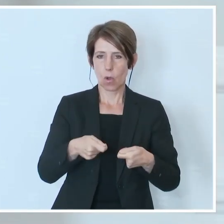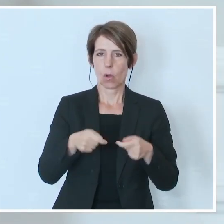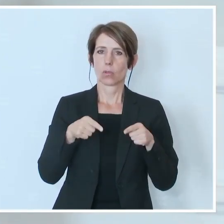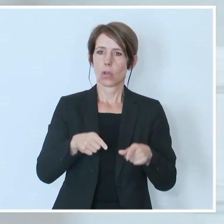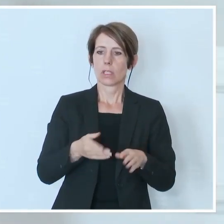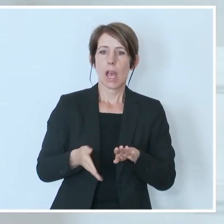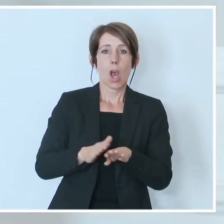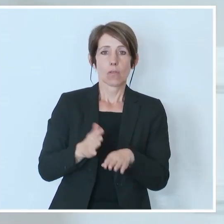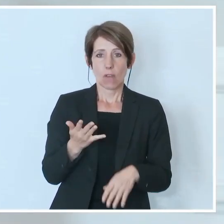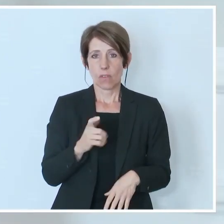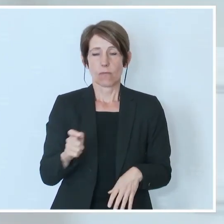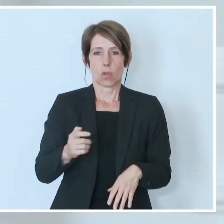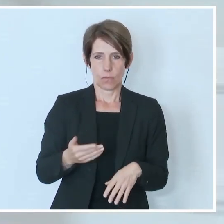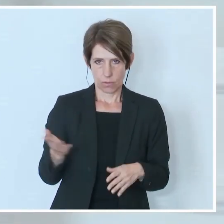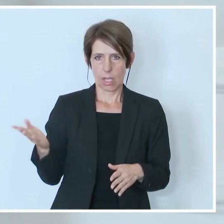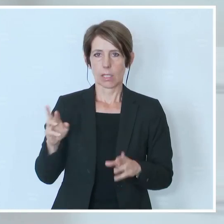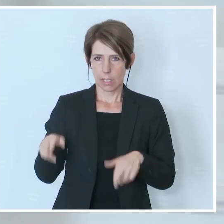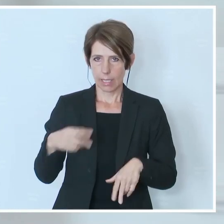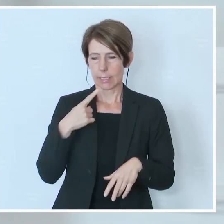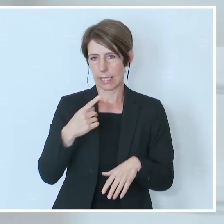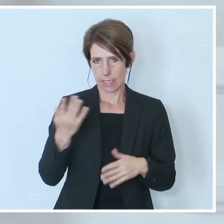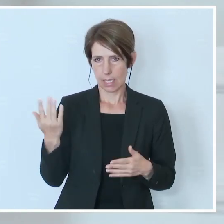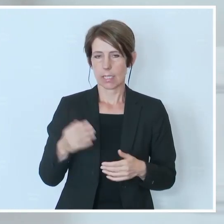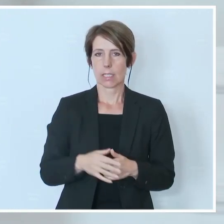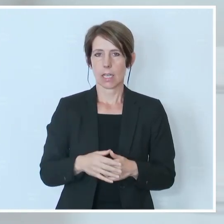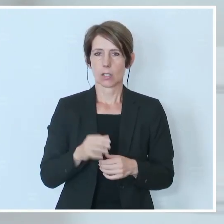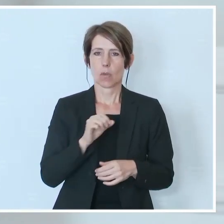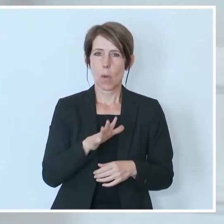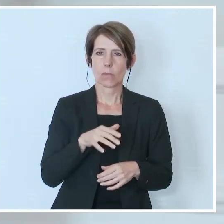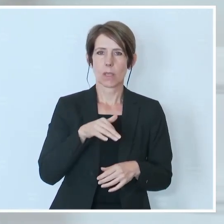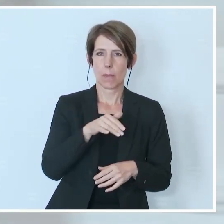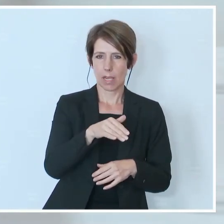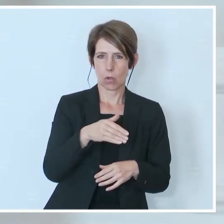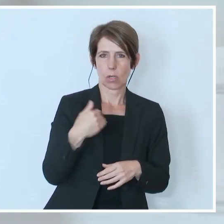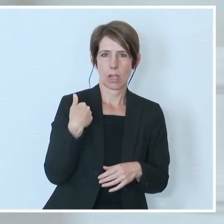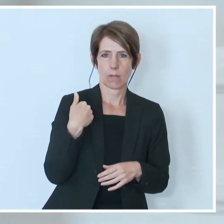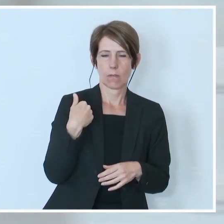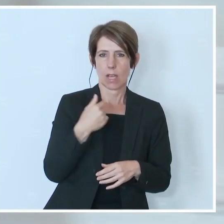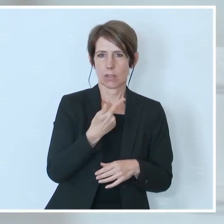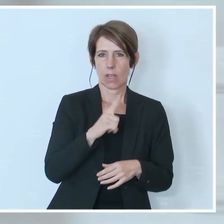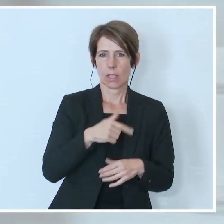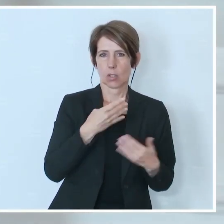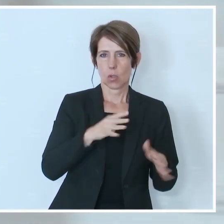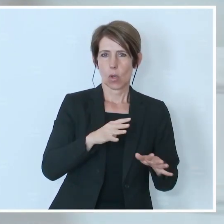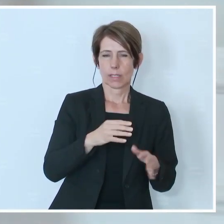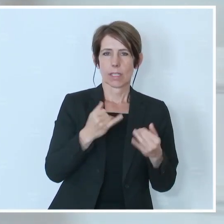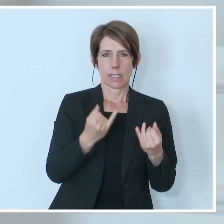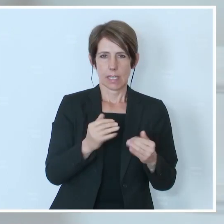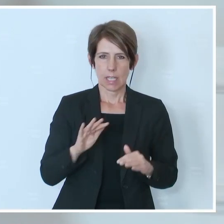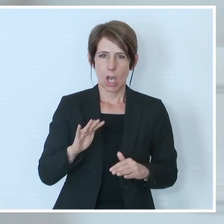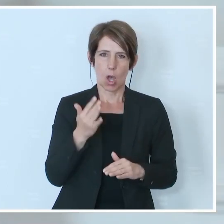verfünffacht, wie richtig gesagt hast. Von 15 Millionen im Jahre 2019 auf 77,5 Millionen